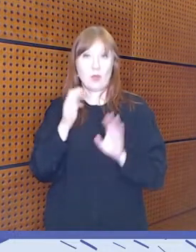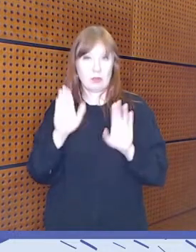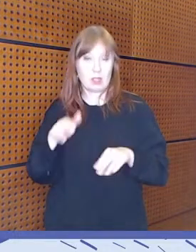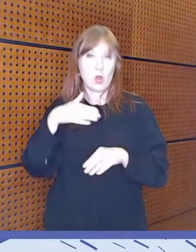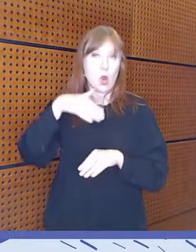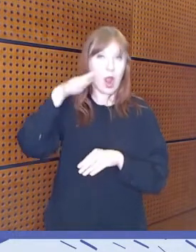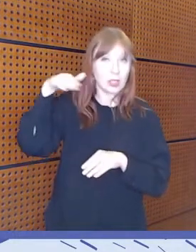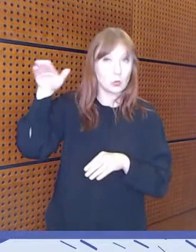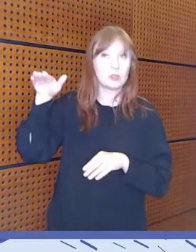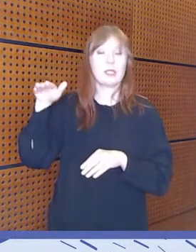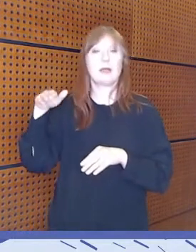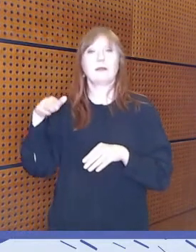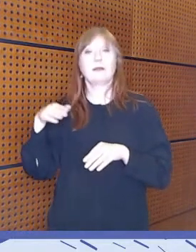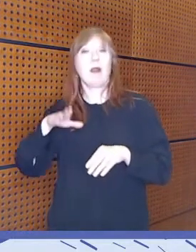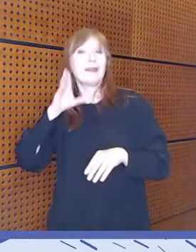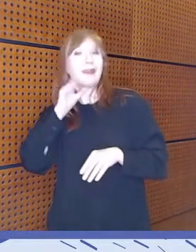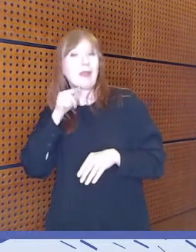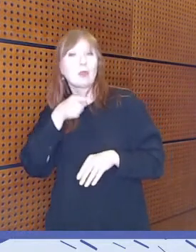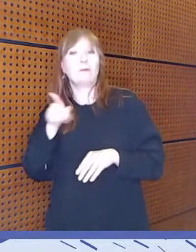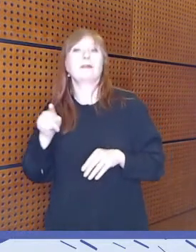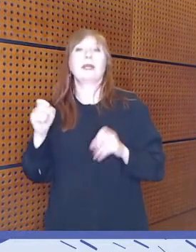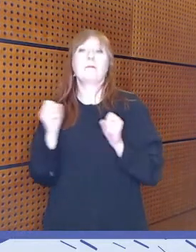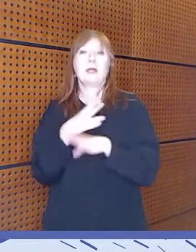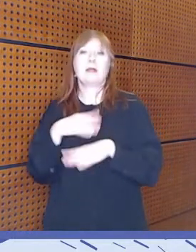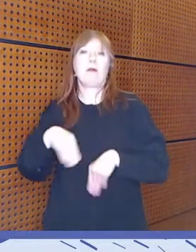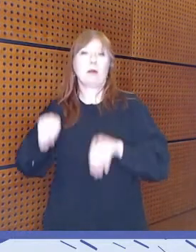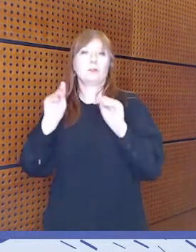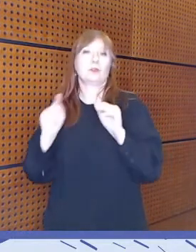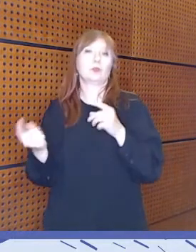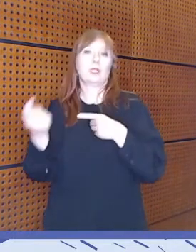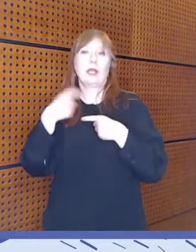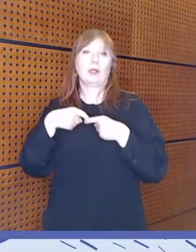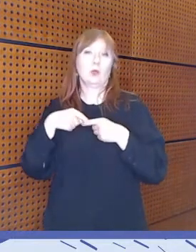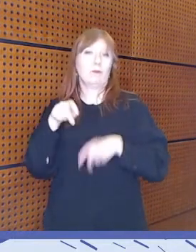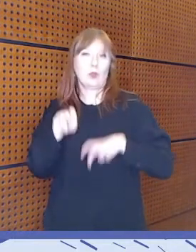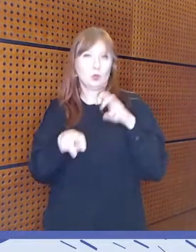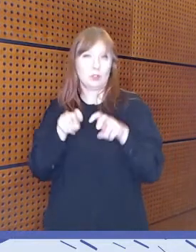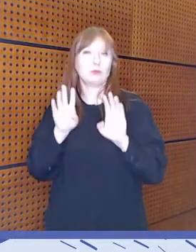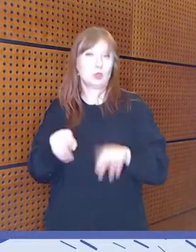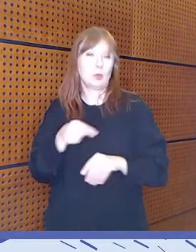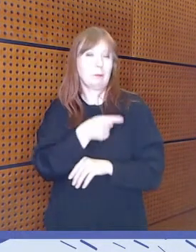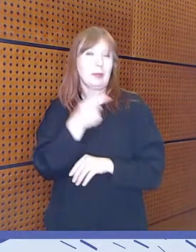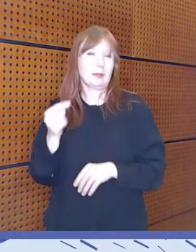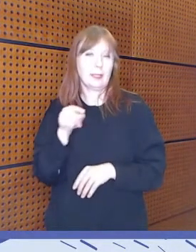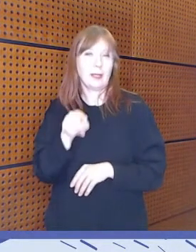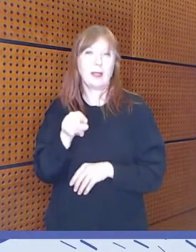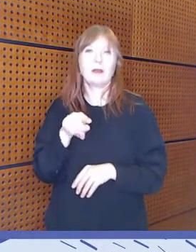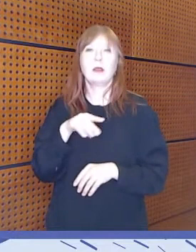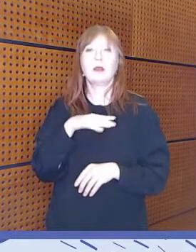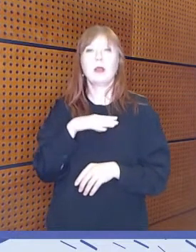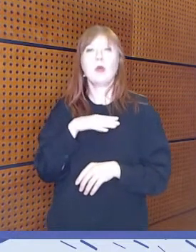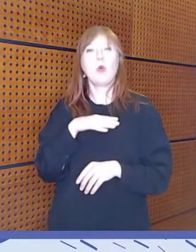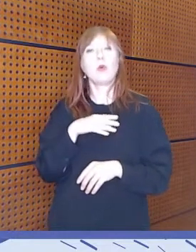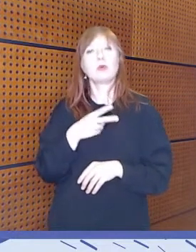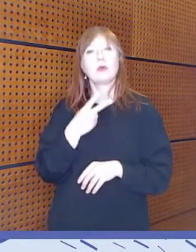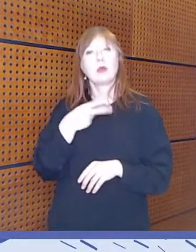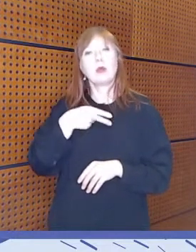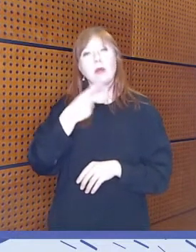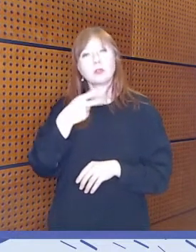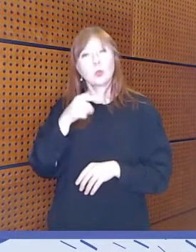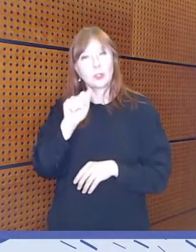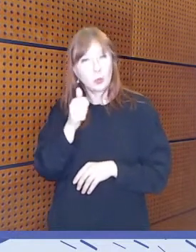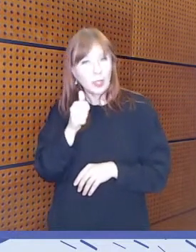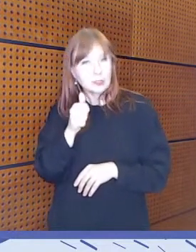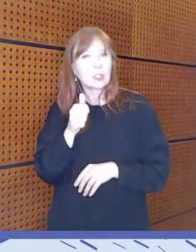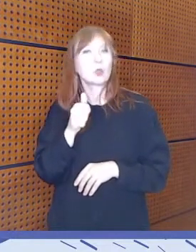mediakasvatukseen liittyvää tutkimusta. Kyllä sinne on kauempi kantoisiakin tapahtumia siitä 2019 vuodesta,